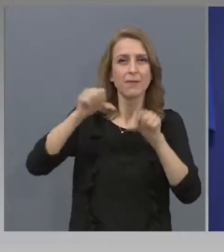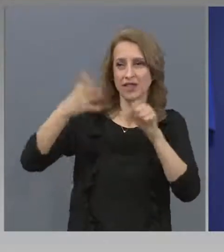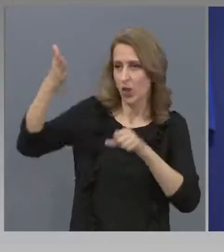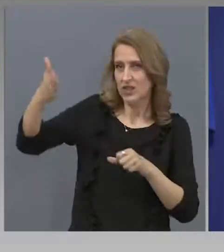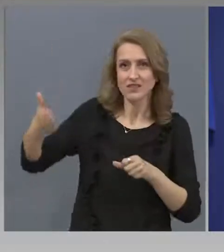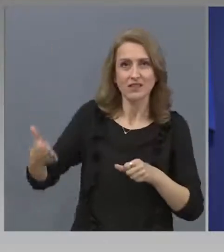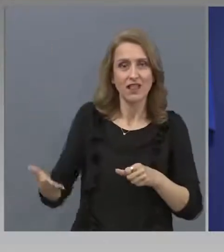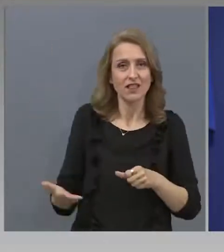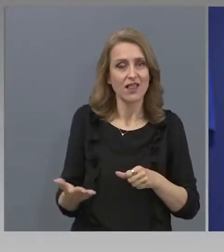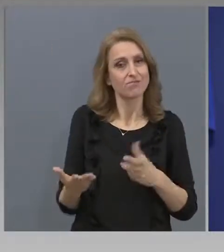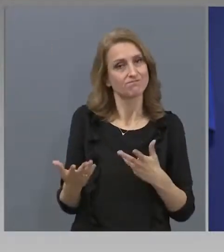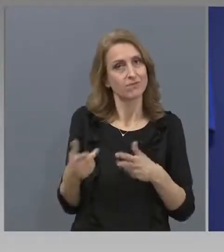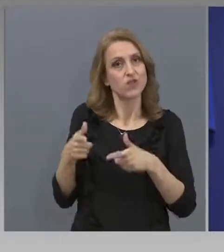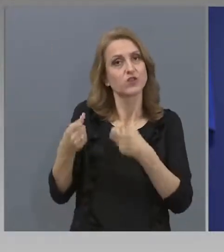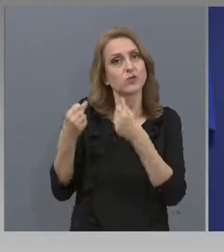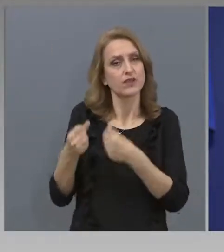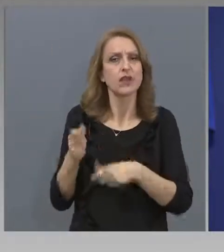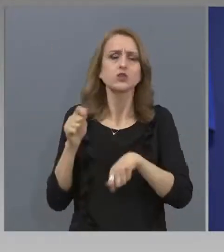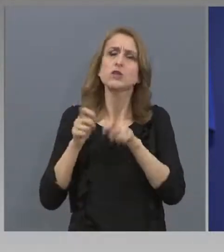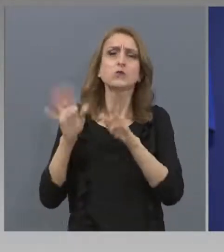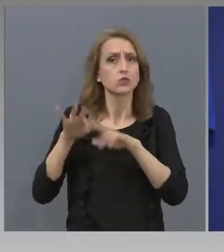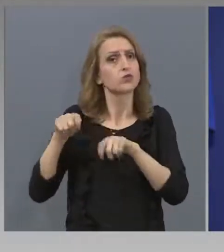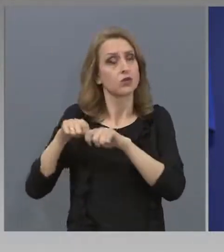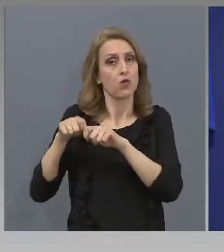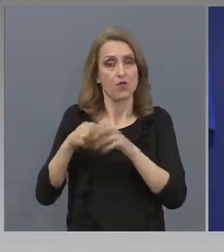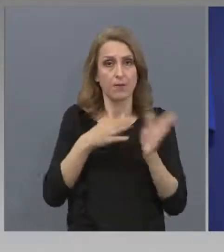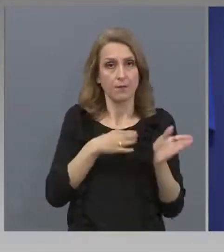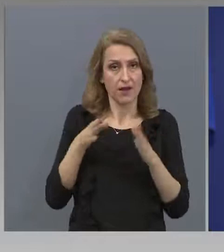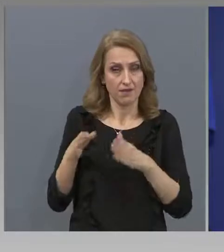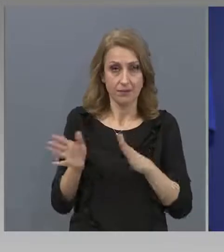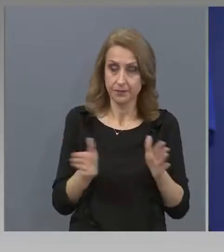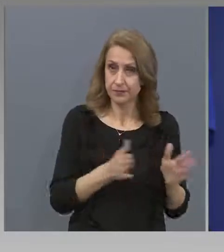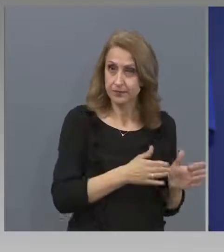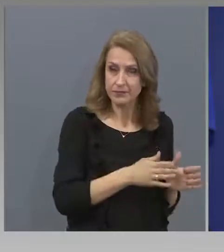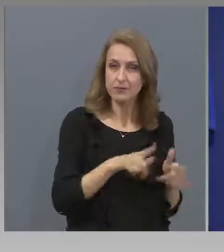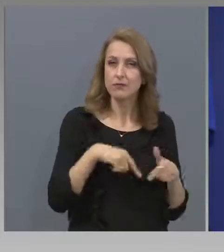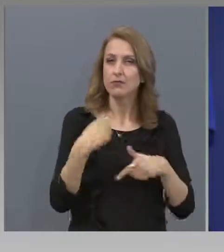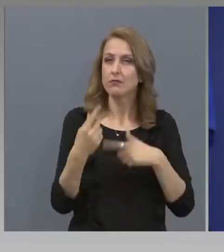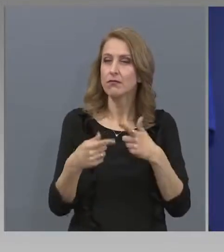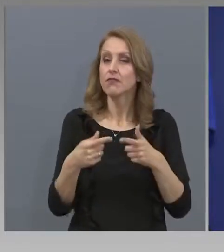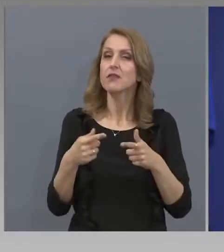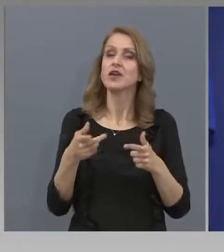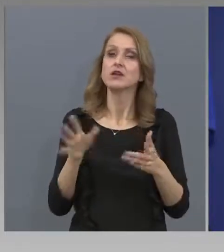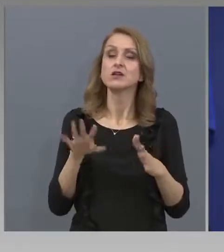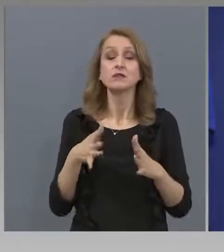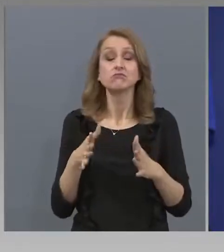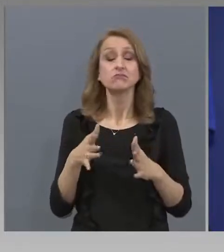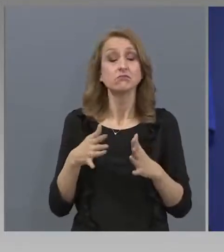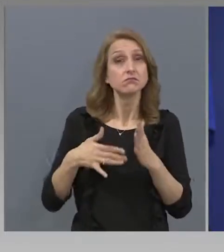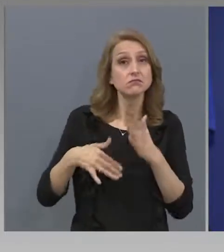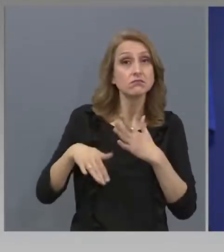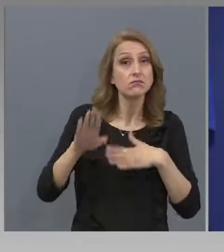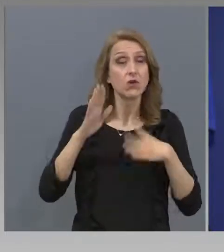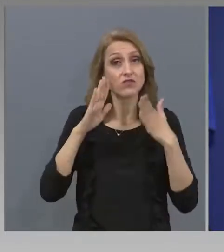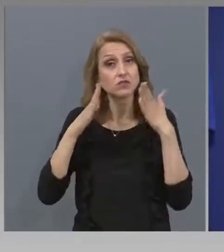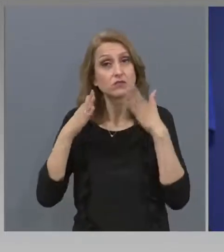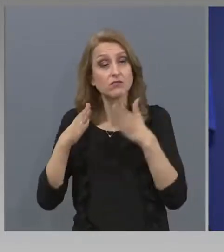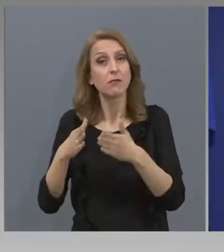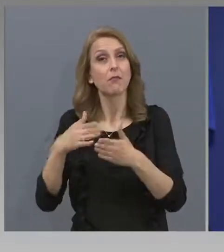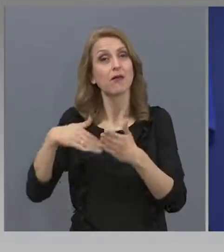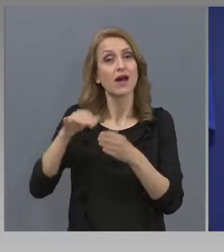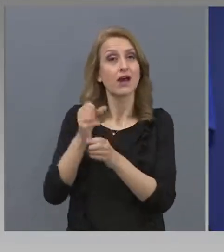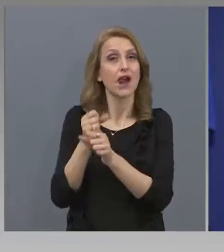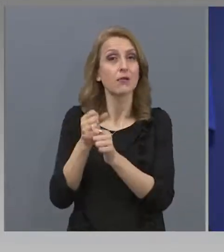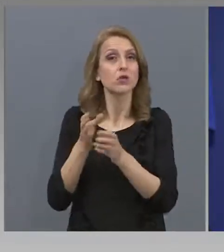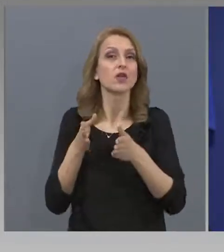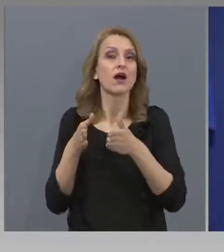По строителството се предвижда също засилването на работата в